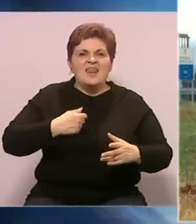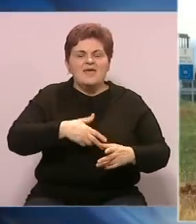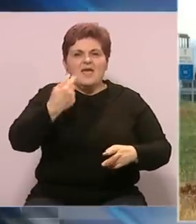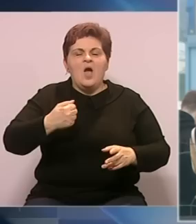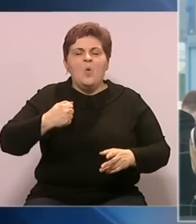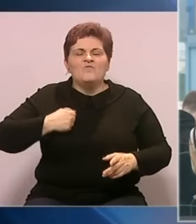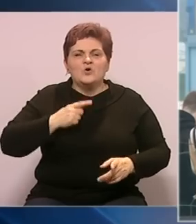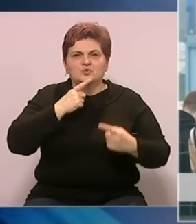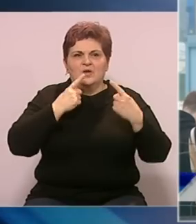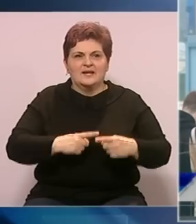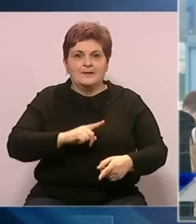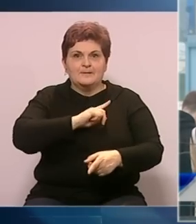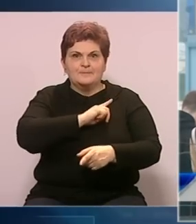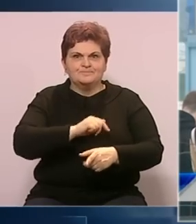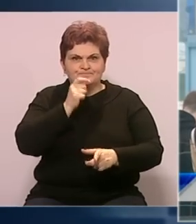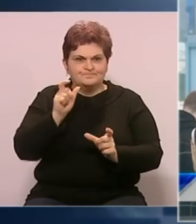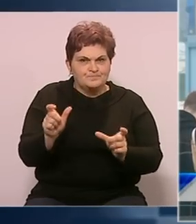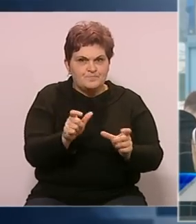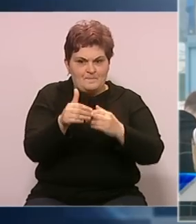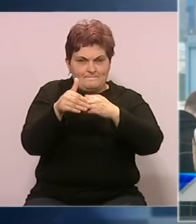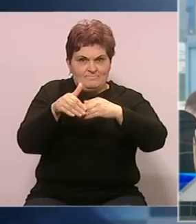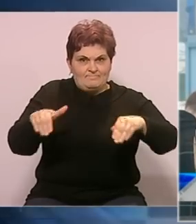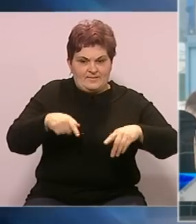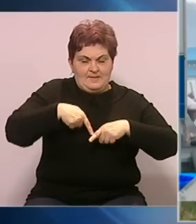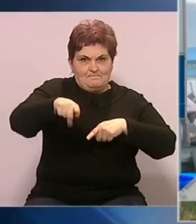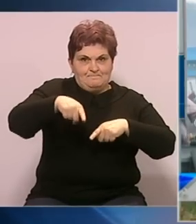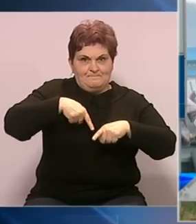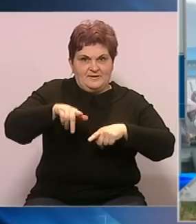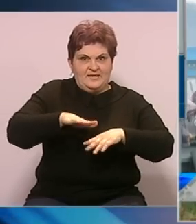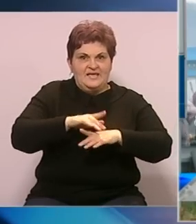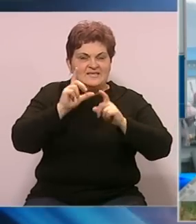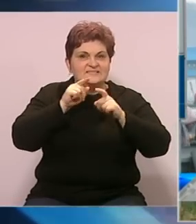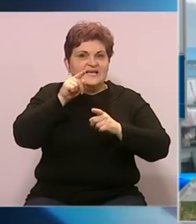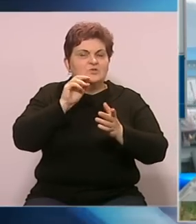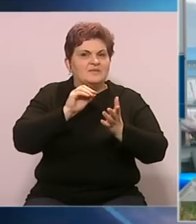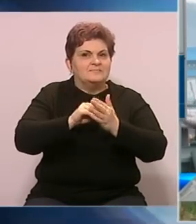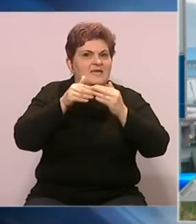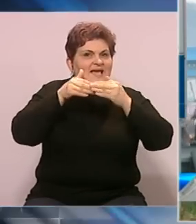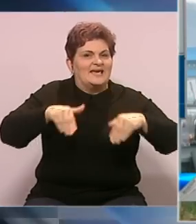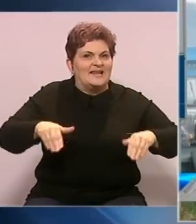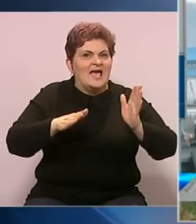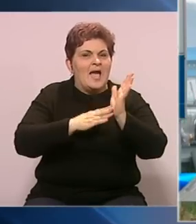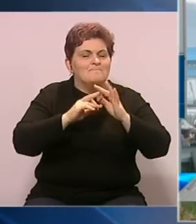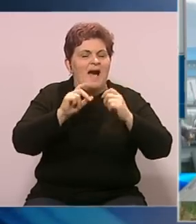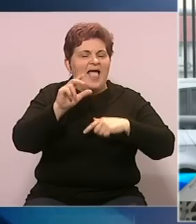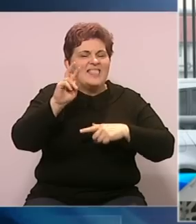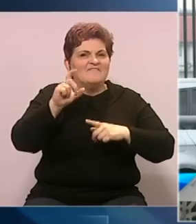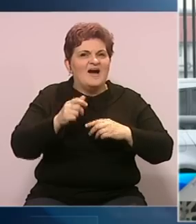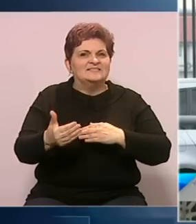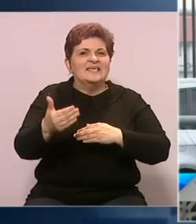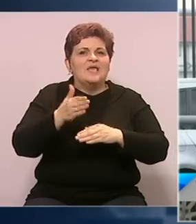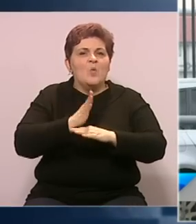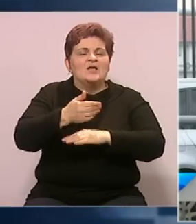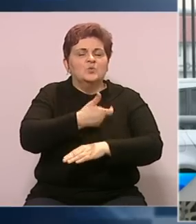rata. Pojačane patrove i kontrole graničnih prelaza. Svika je to zabilježena na graničnom prelazu Maljevac gdje ulazak u